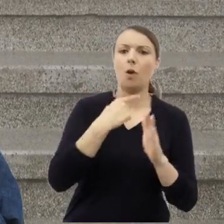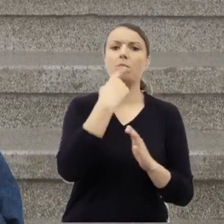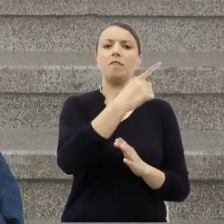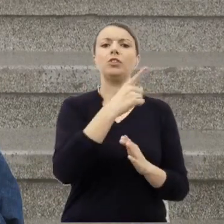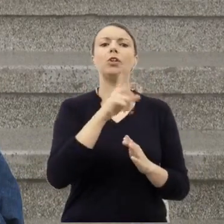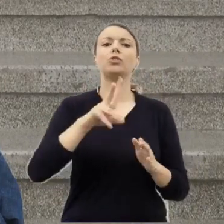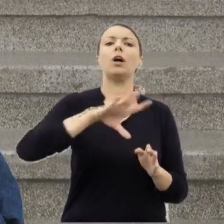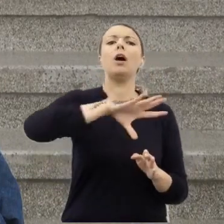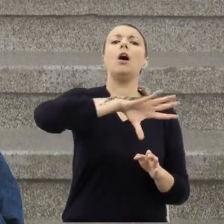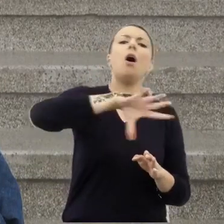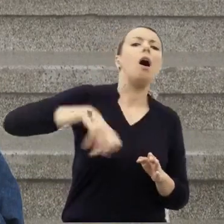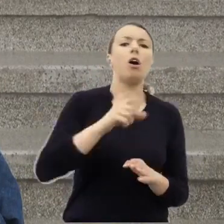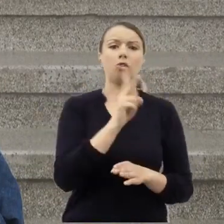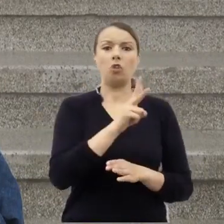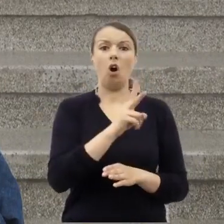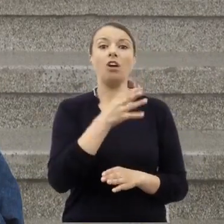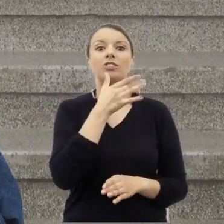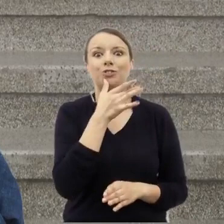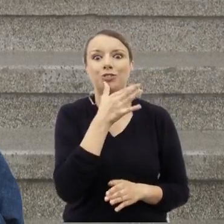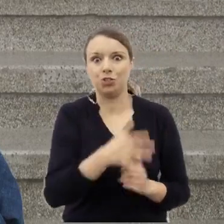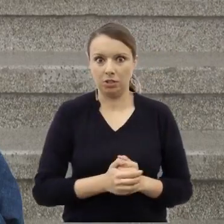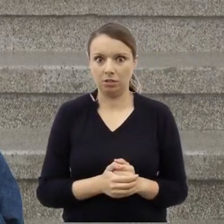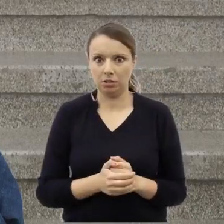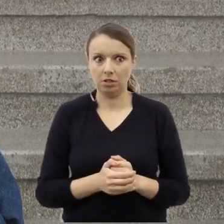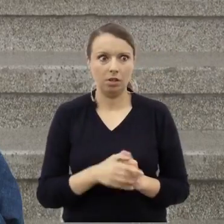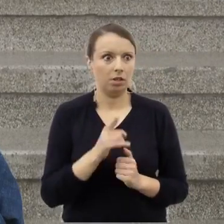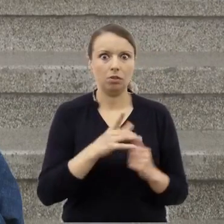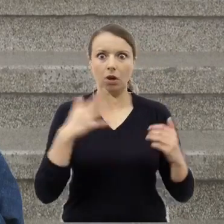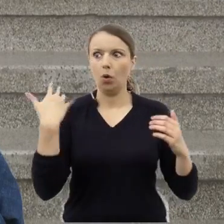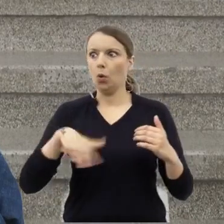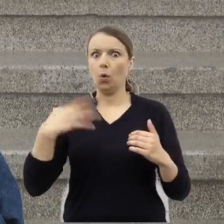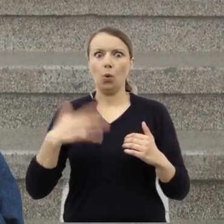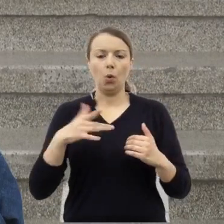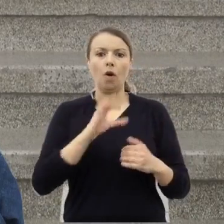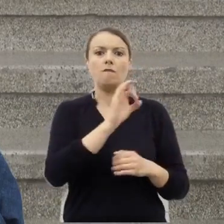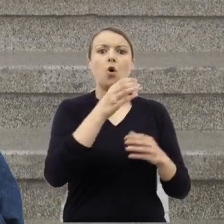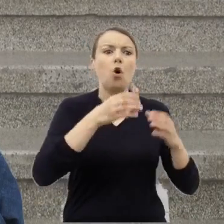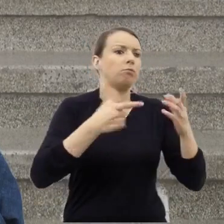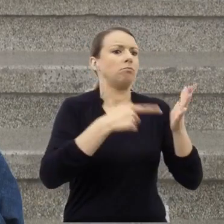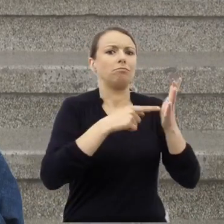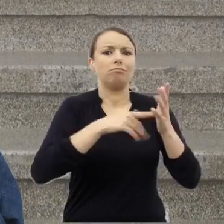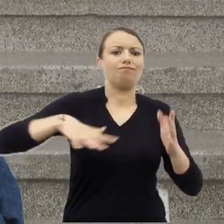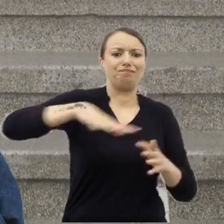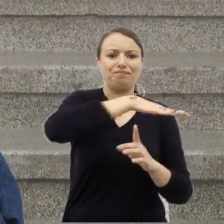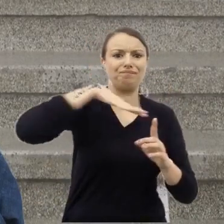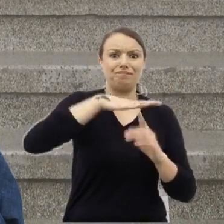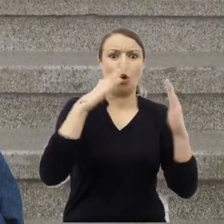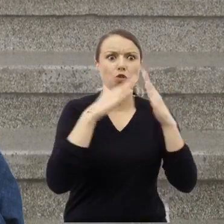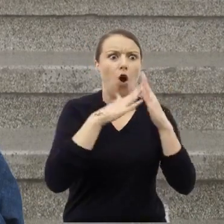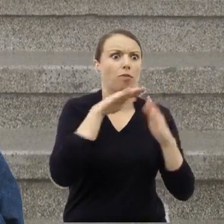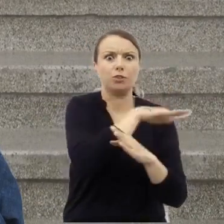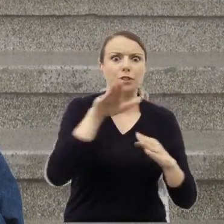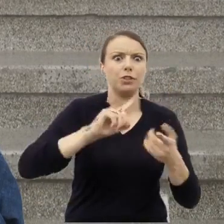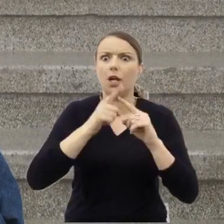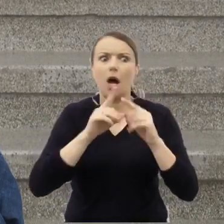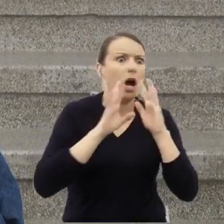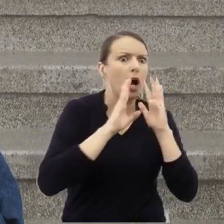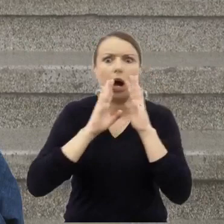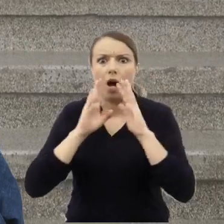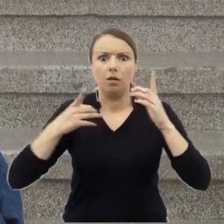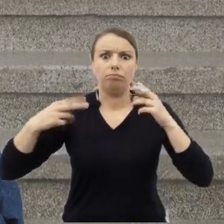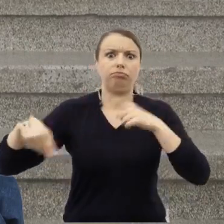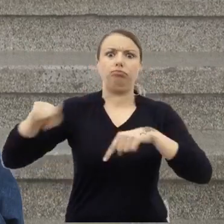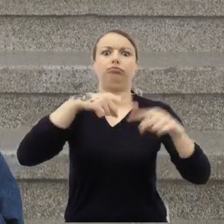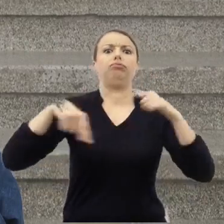na osiedlu. Tego samego wieczoru jeszcze